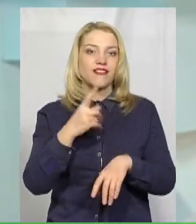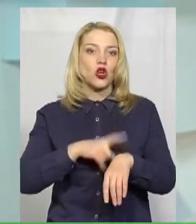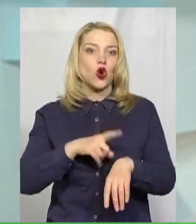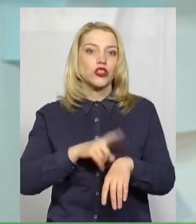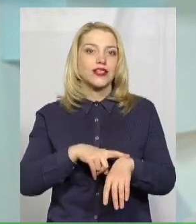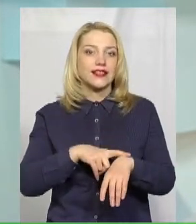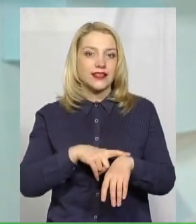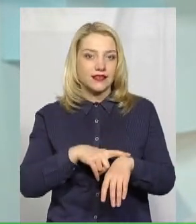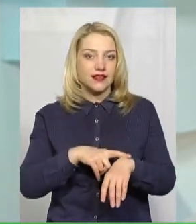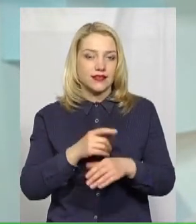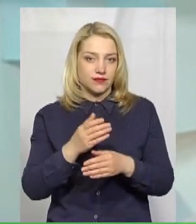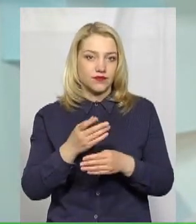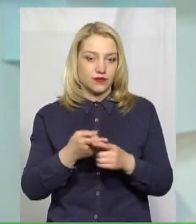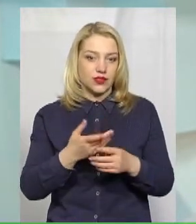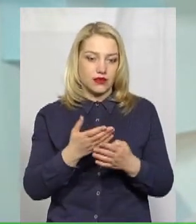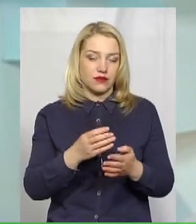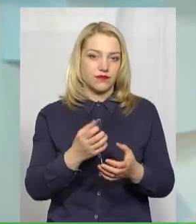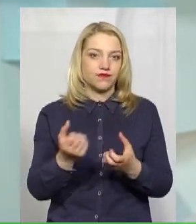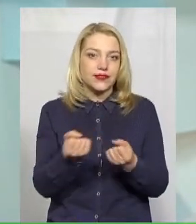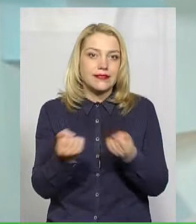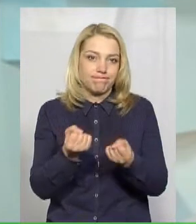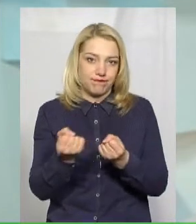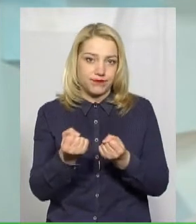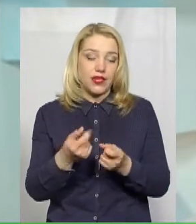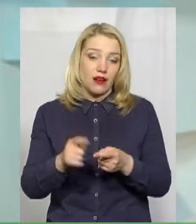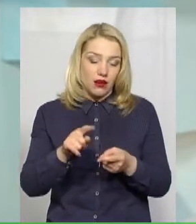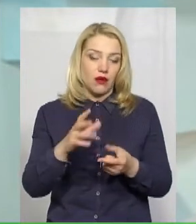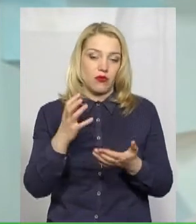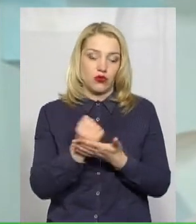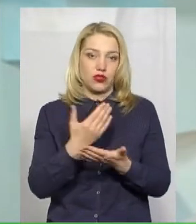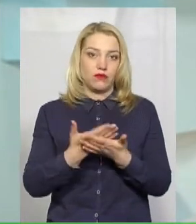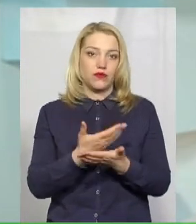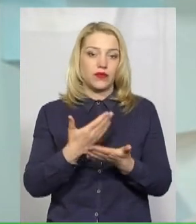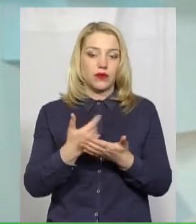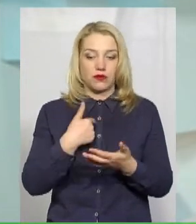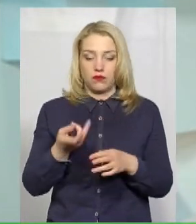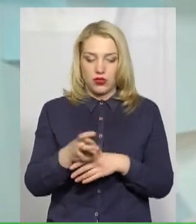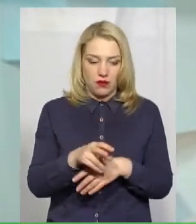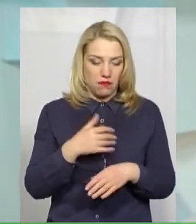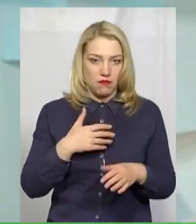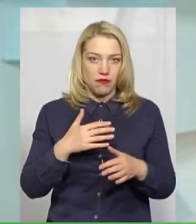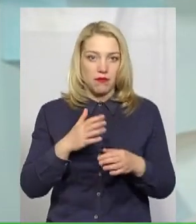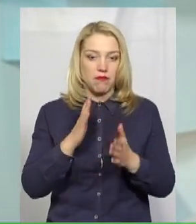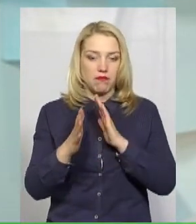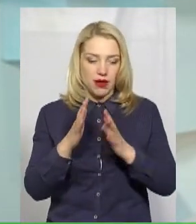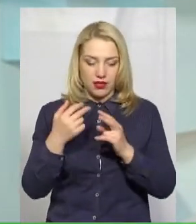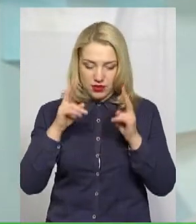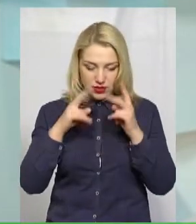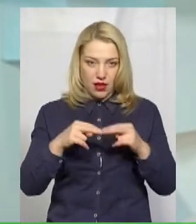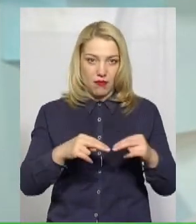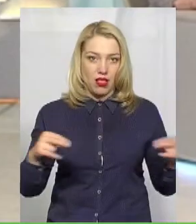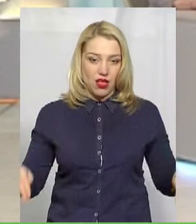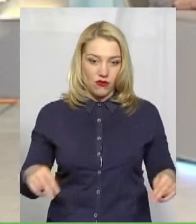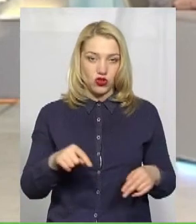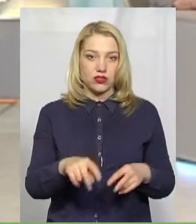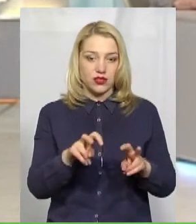жари, тобто він тримається дві години. І після того, як, до прикладу, ми прийшли в парк, ми ж не знаємо, хто сидів на цій лавочці, чи ця людина взагалі